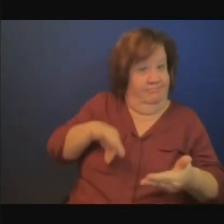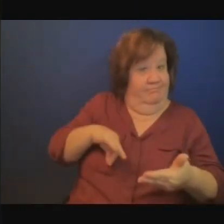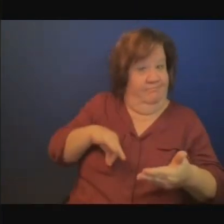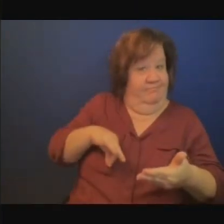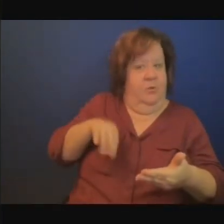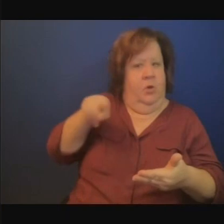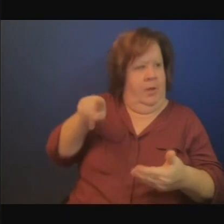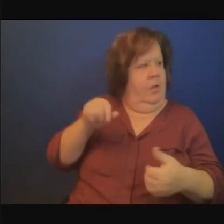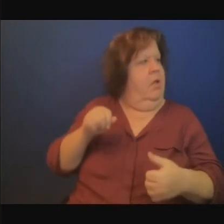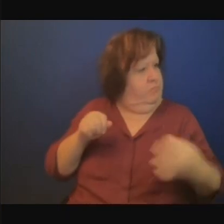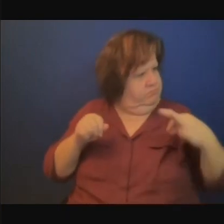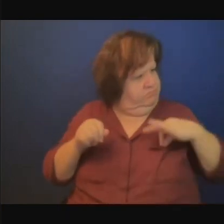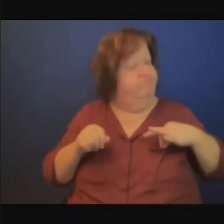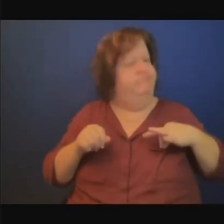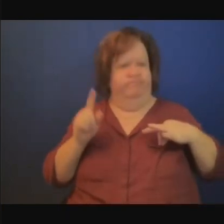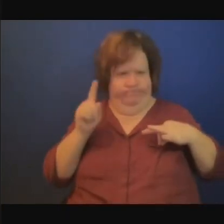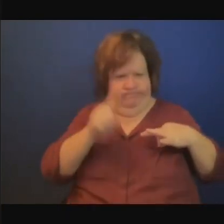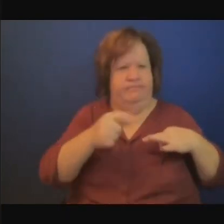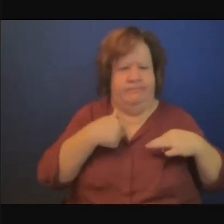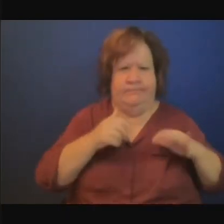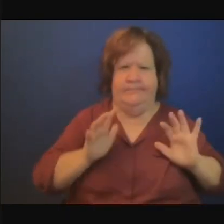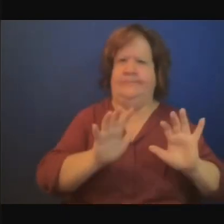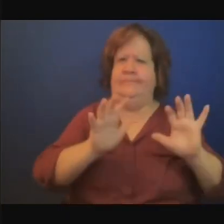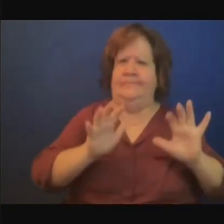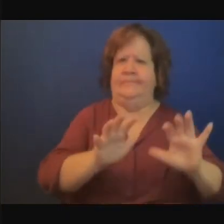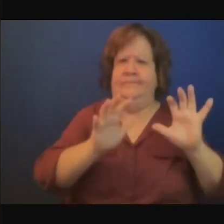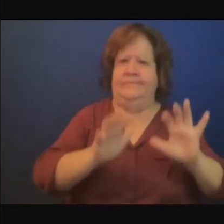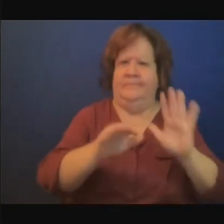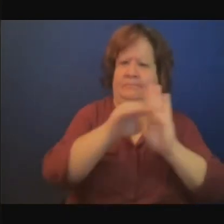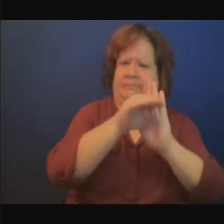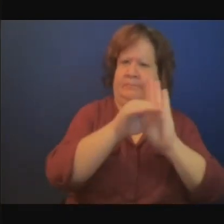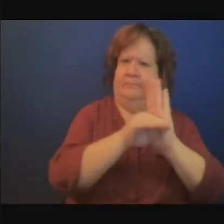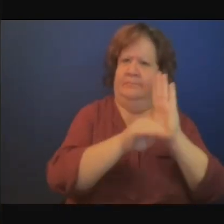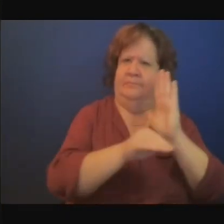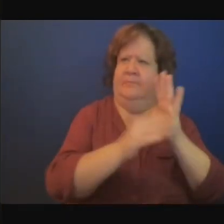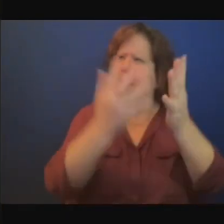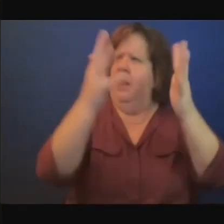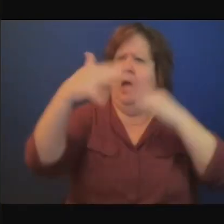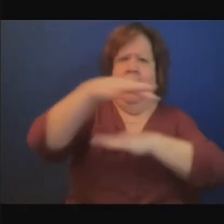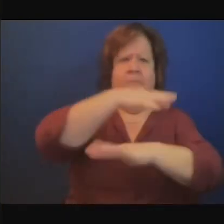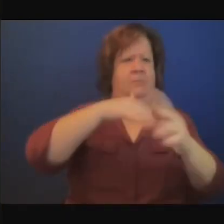? je ne répondrai pas à la question Toby c